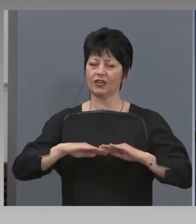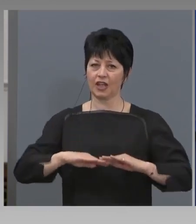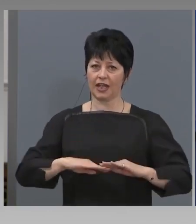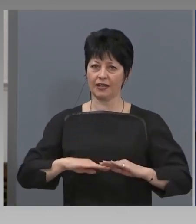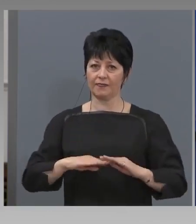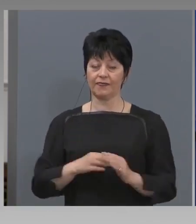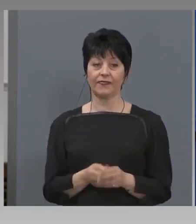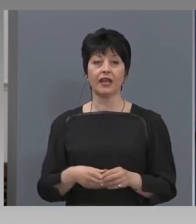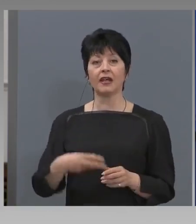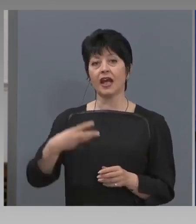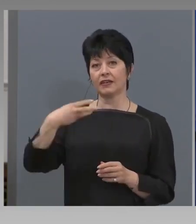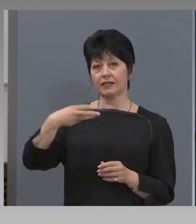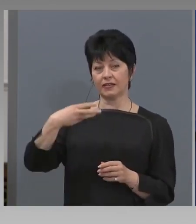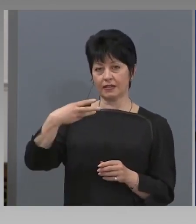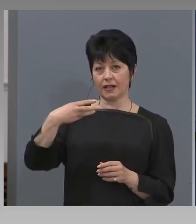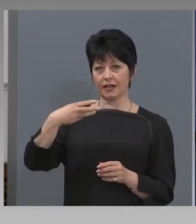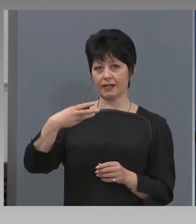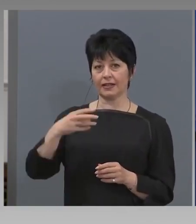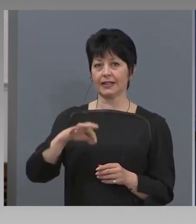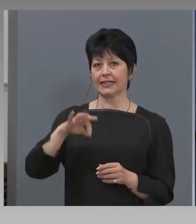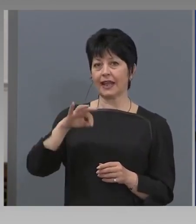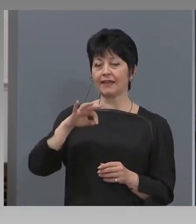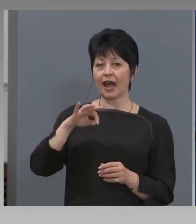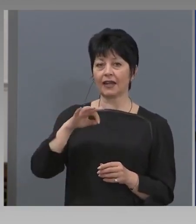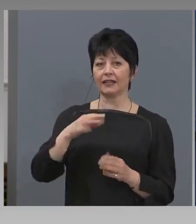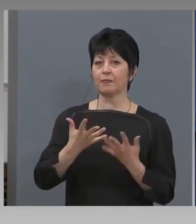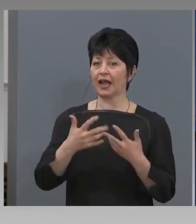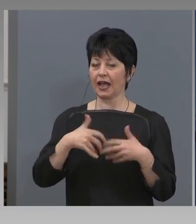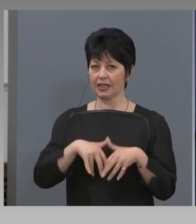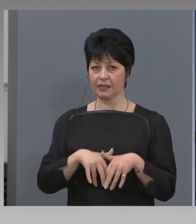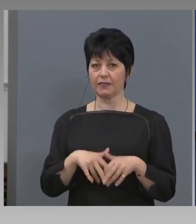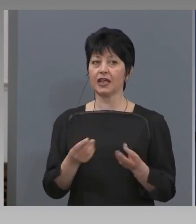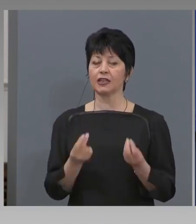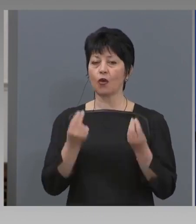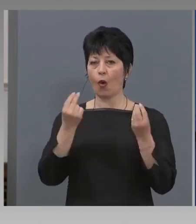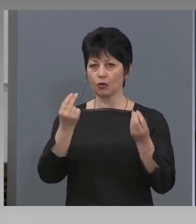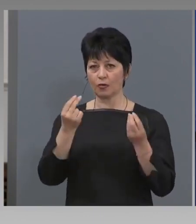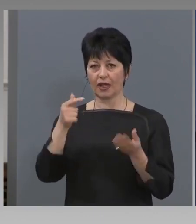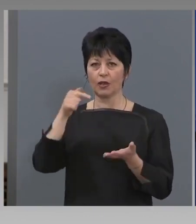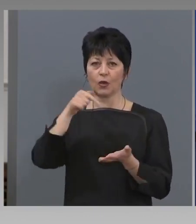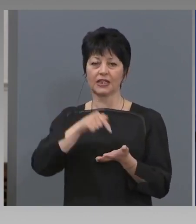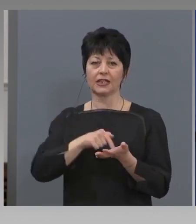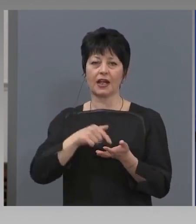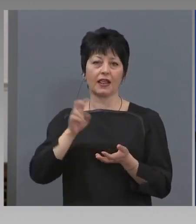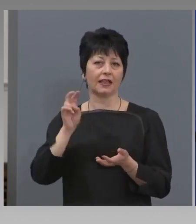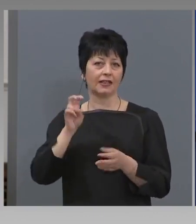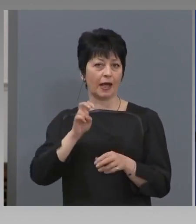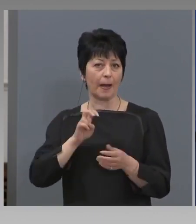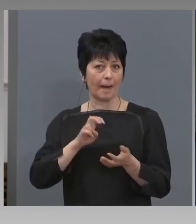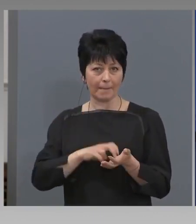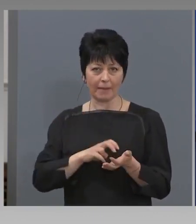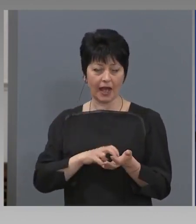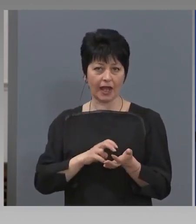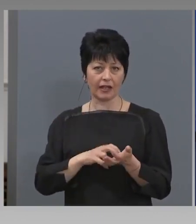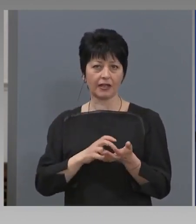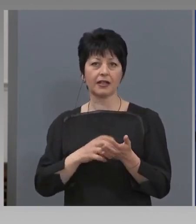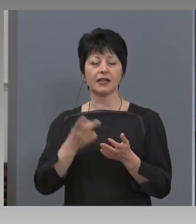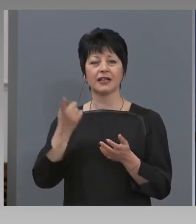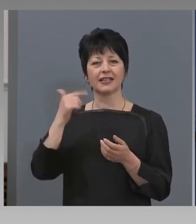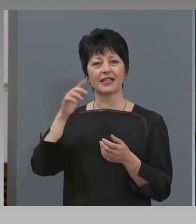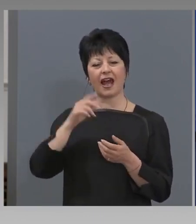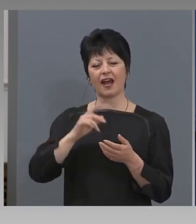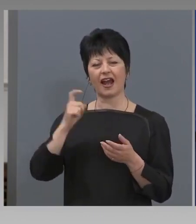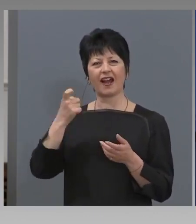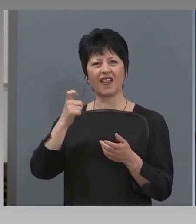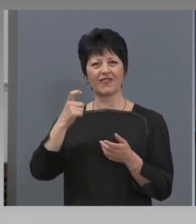Три стандартни механизма са разписани и одобрени от Централната банка от срочване на главница и лихва до 6